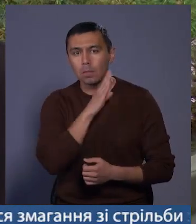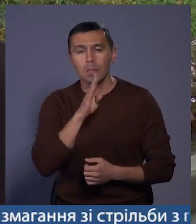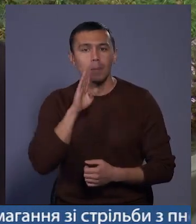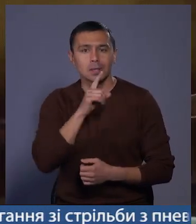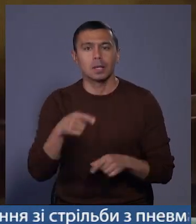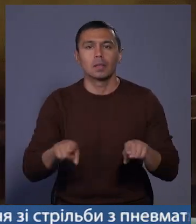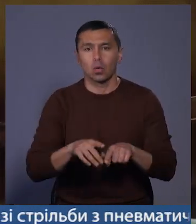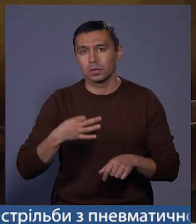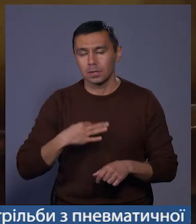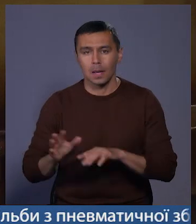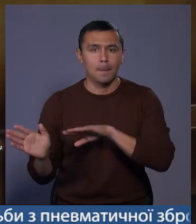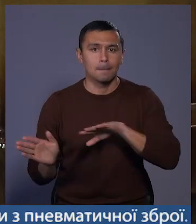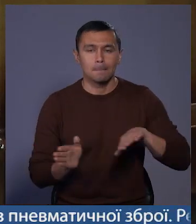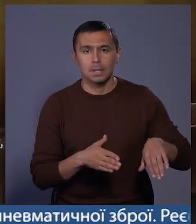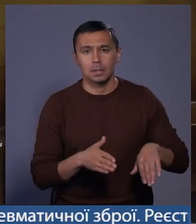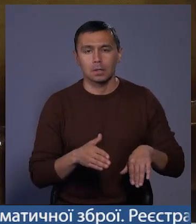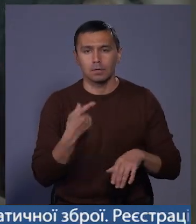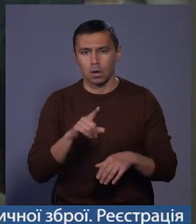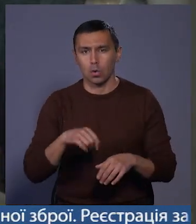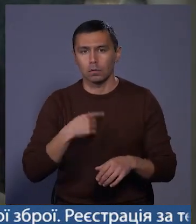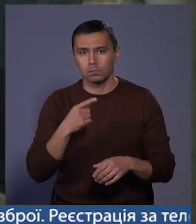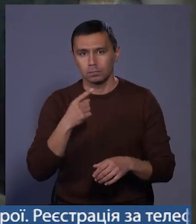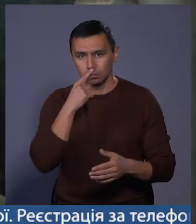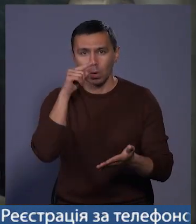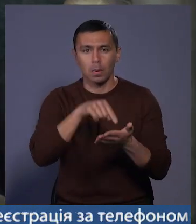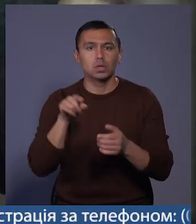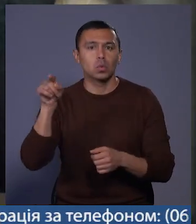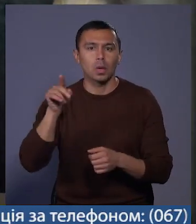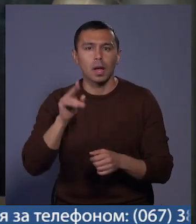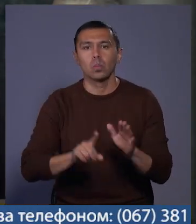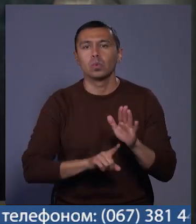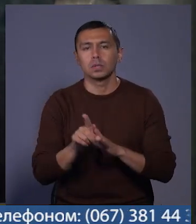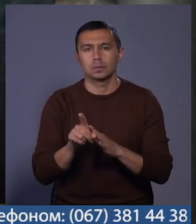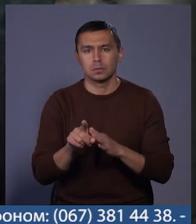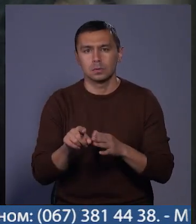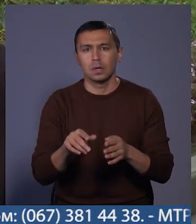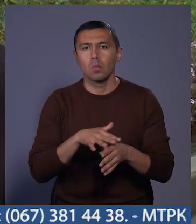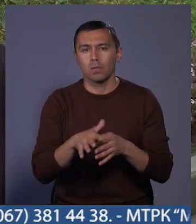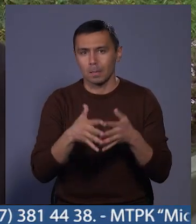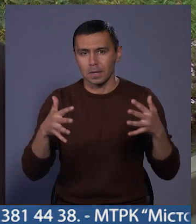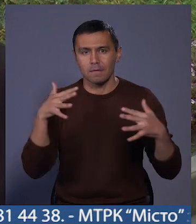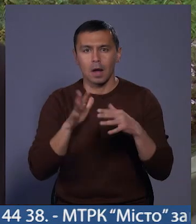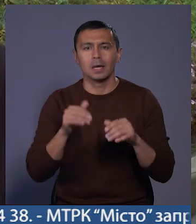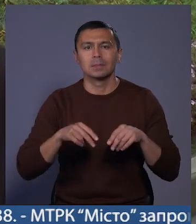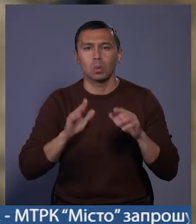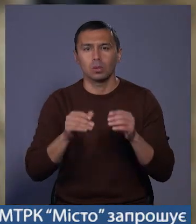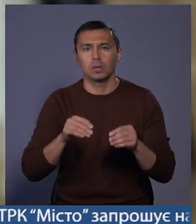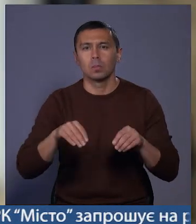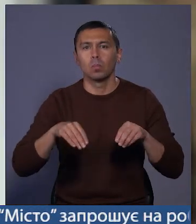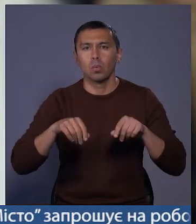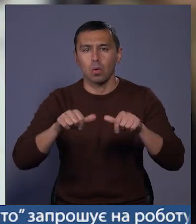за такого сину. Після АТО. Він вже рвався, як почалась масштабна війна. Хай земля йому буде пухом.